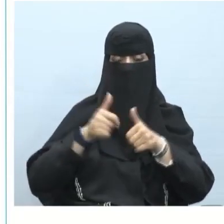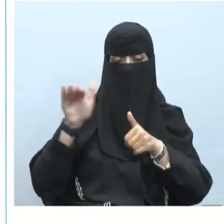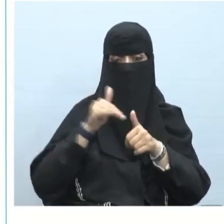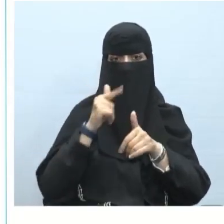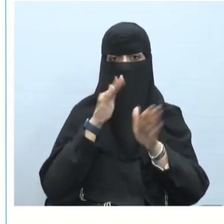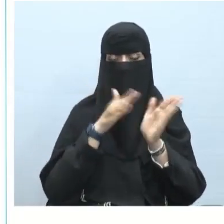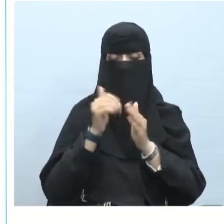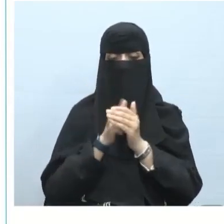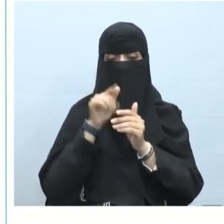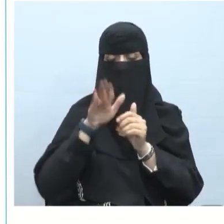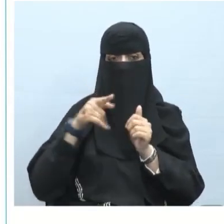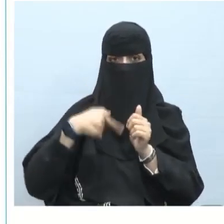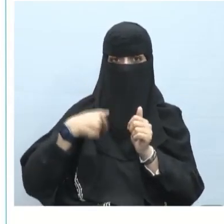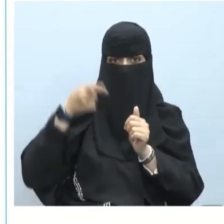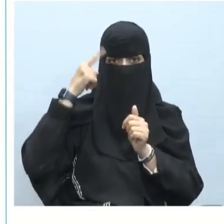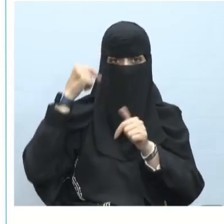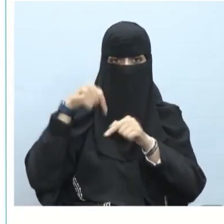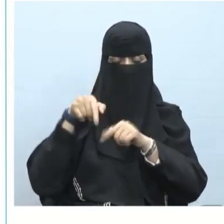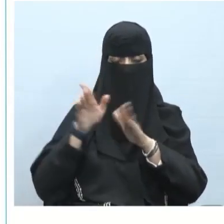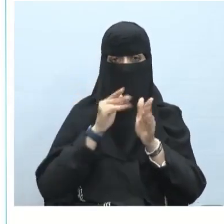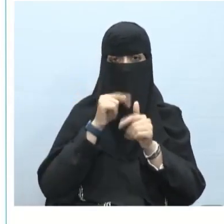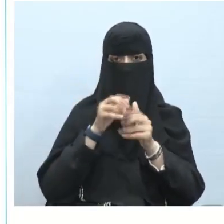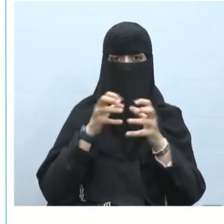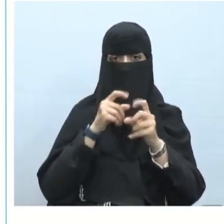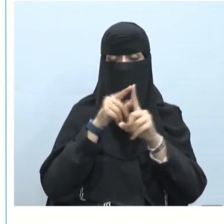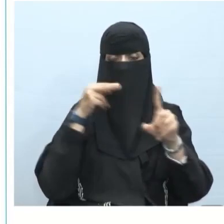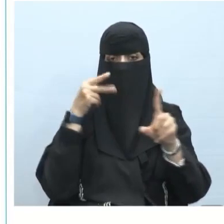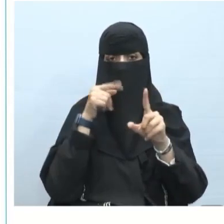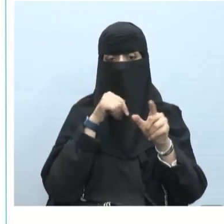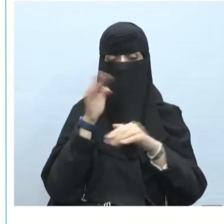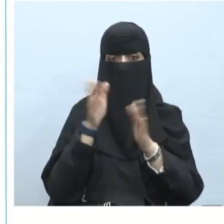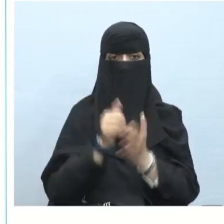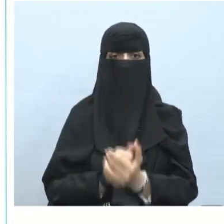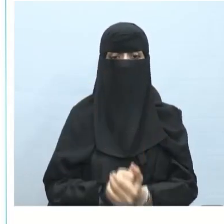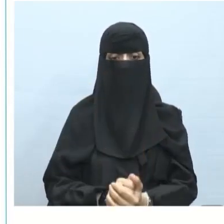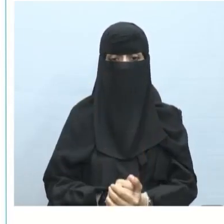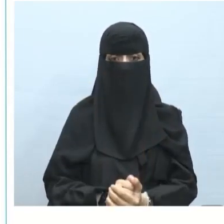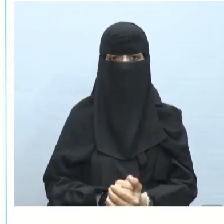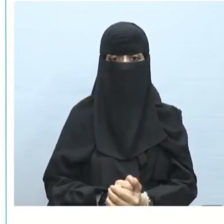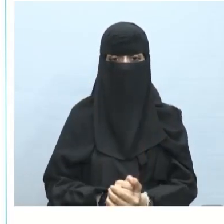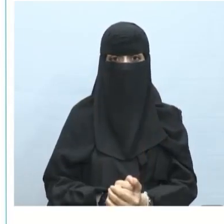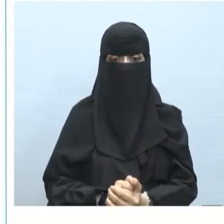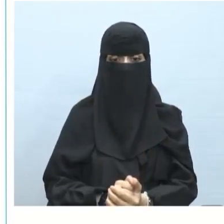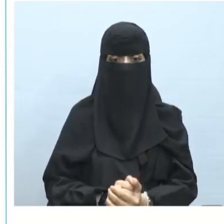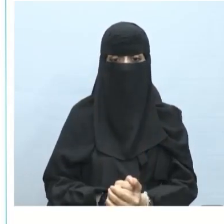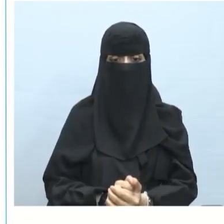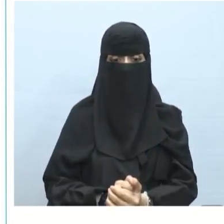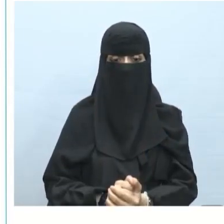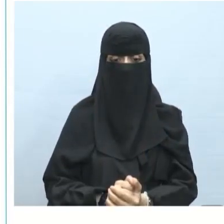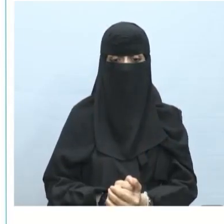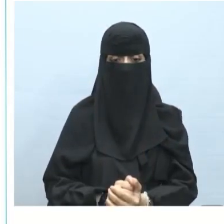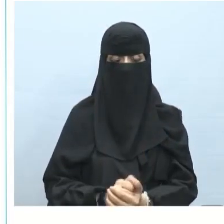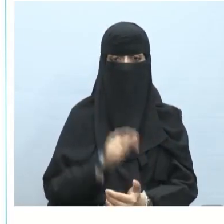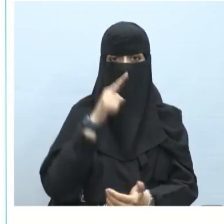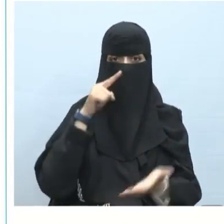الطالبات اسم لإن والمتفوقات جاءت خبر لها إن ماذا تفعل؟